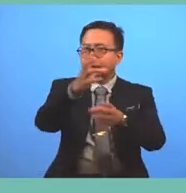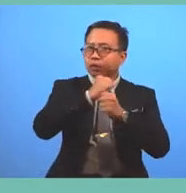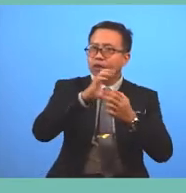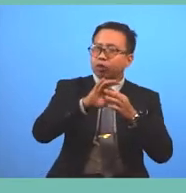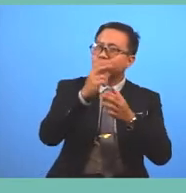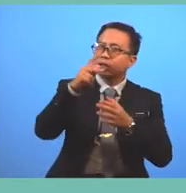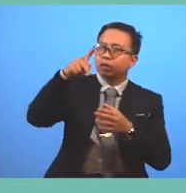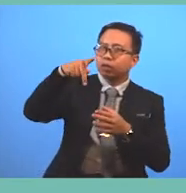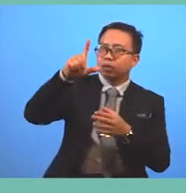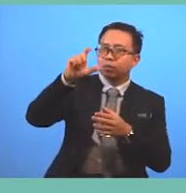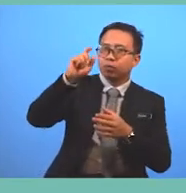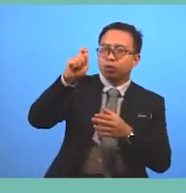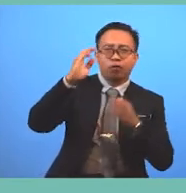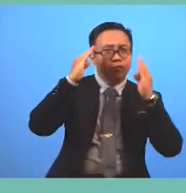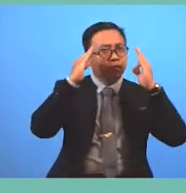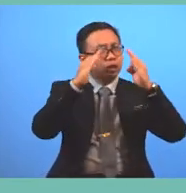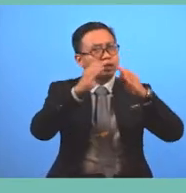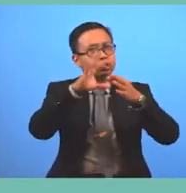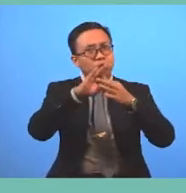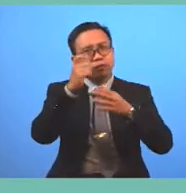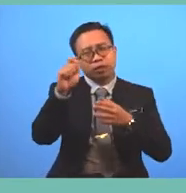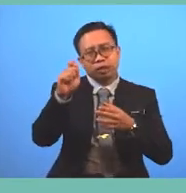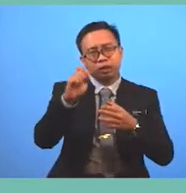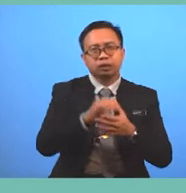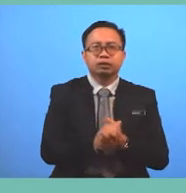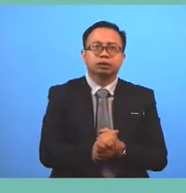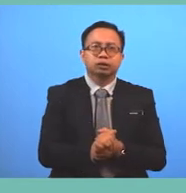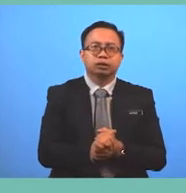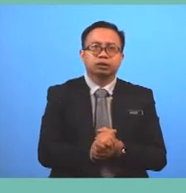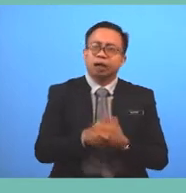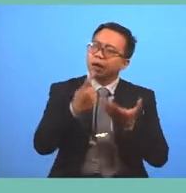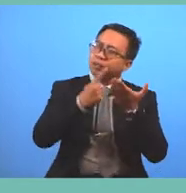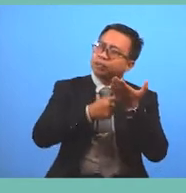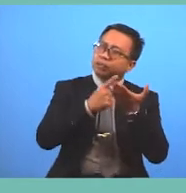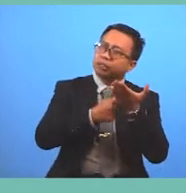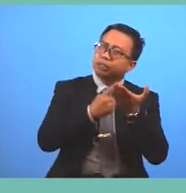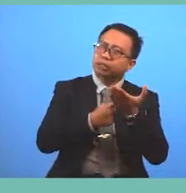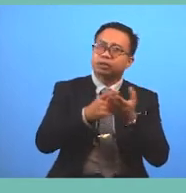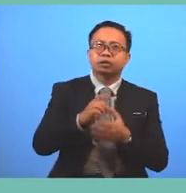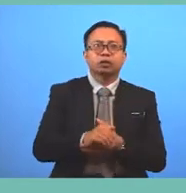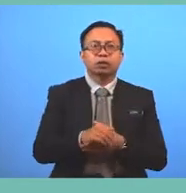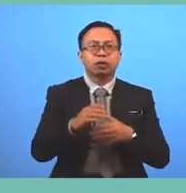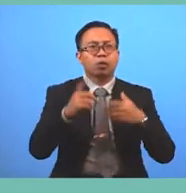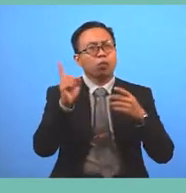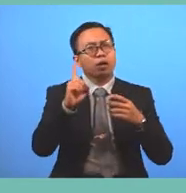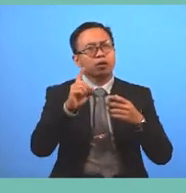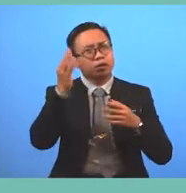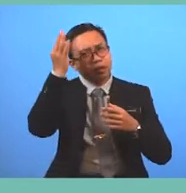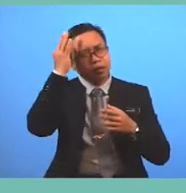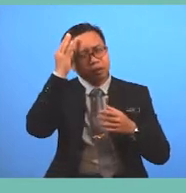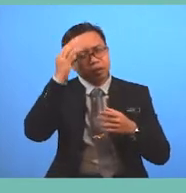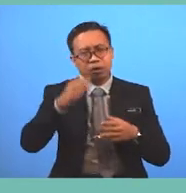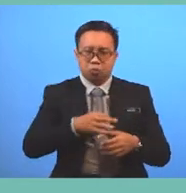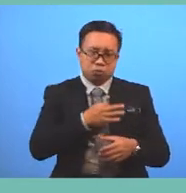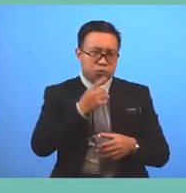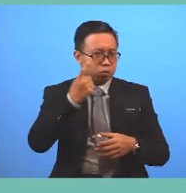focusing on the main aspects Discuss why you thought the film was fascinating,